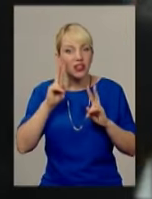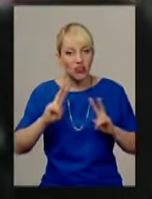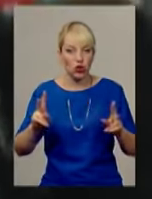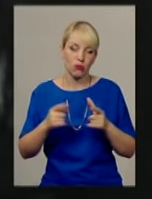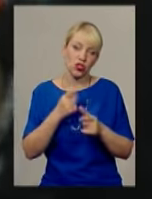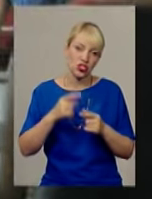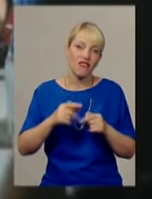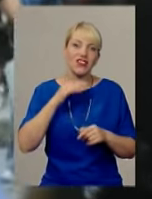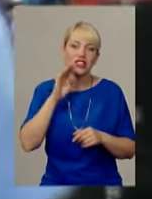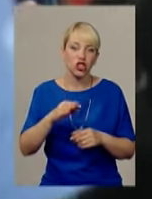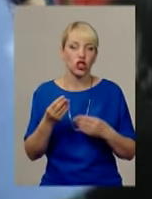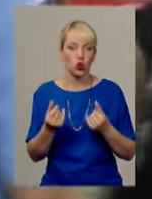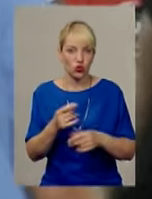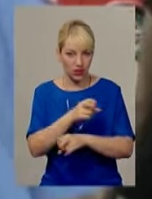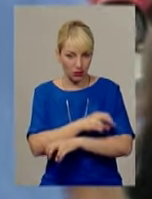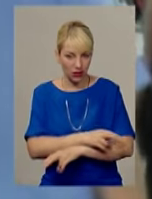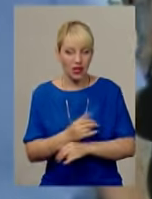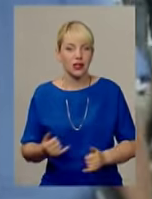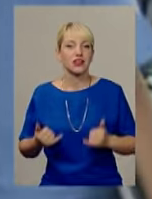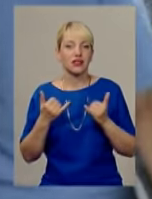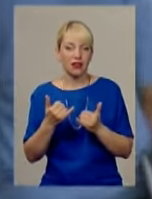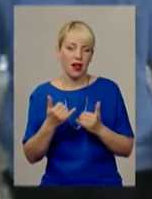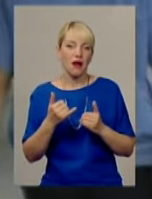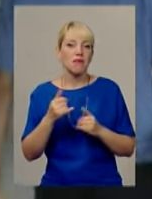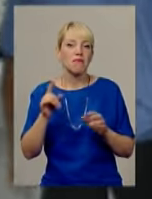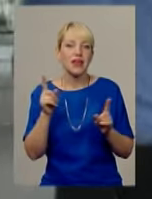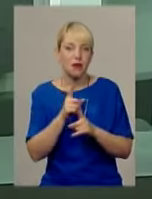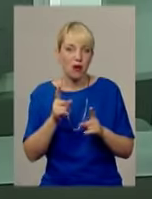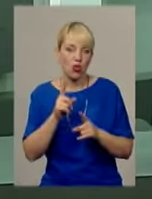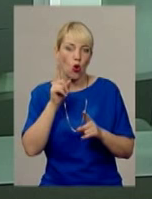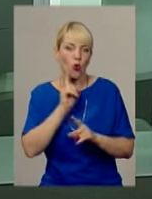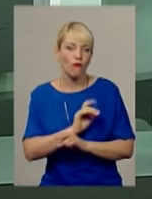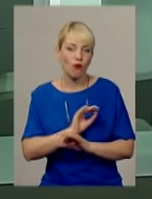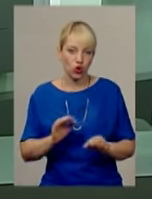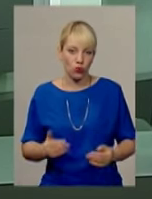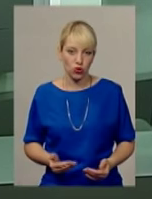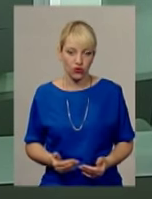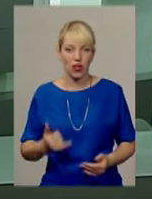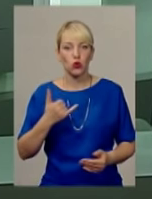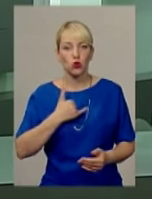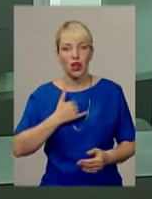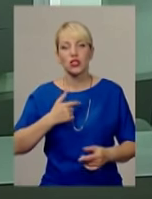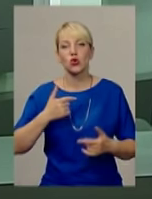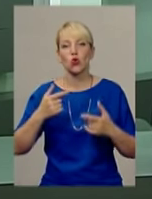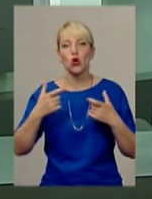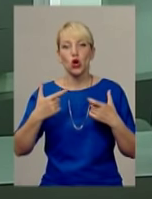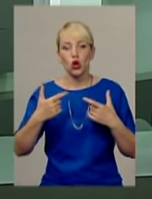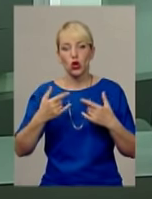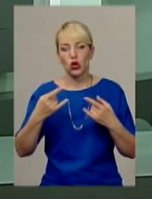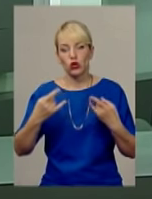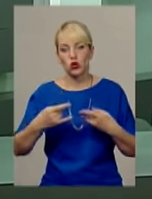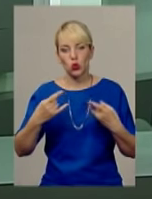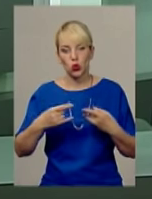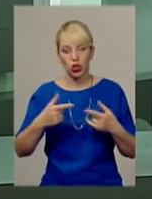збіднілим українцям коштів для хоча б мінімального комфортного проживання. У нас у студії гість Лариса Сергійовна